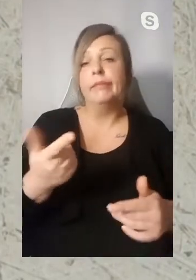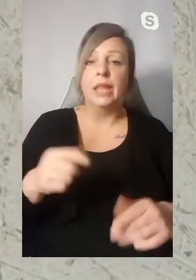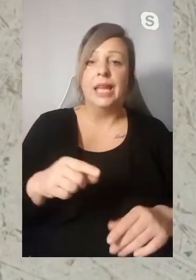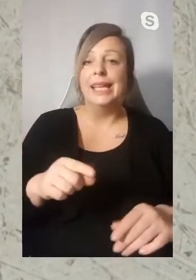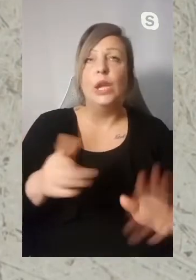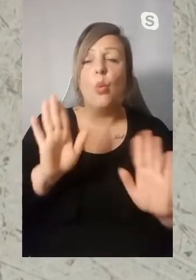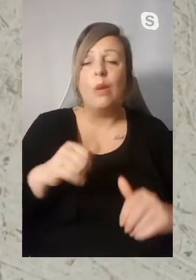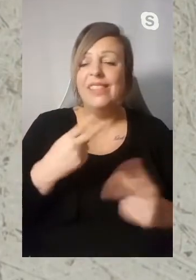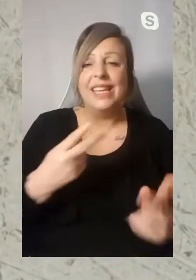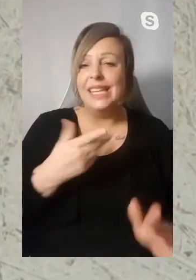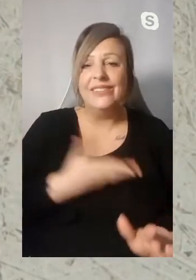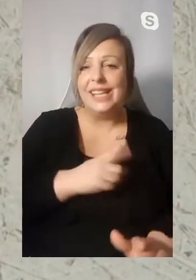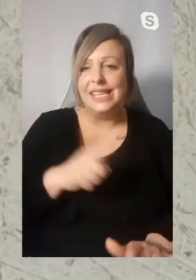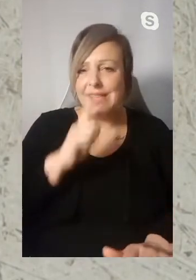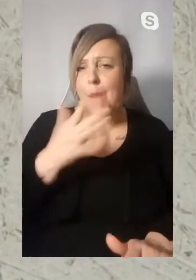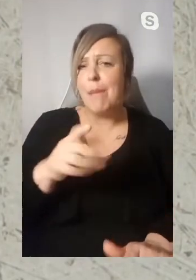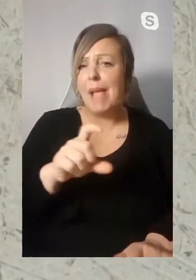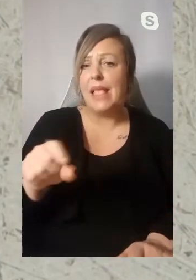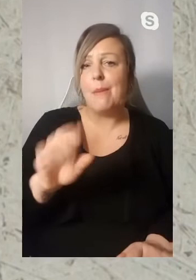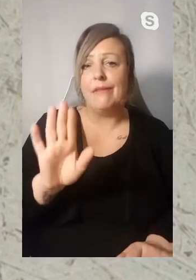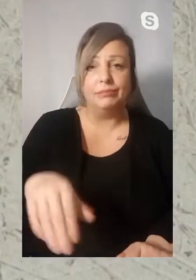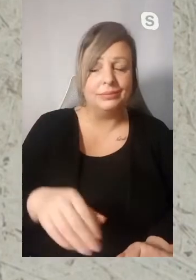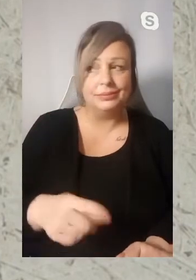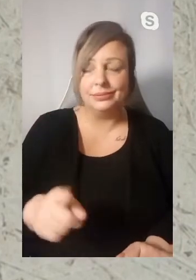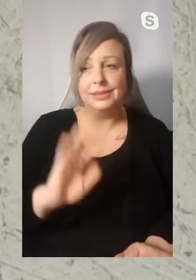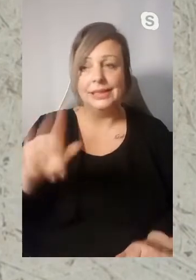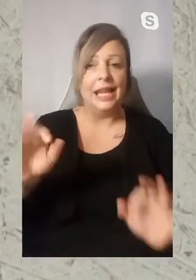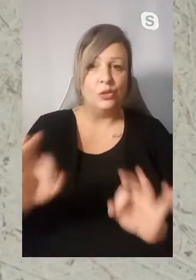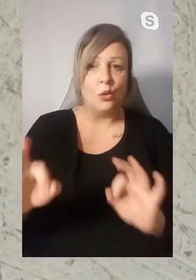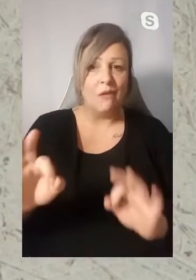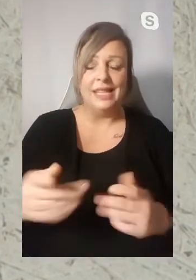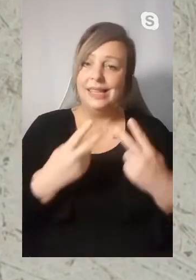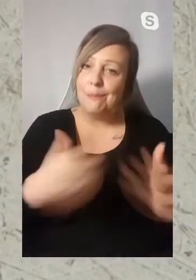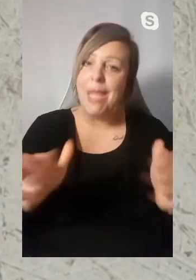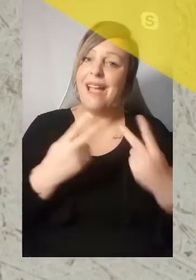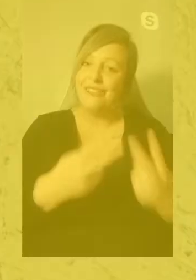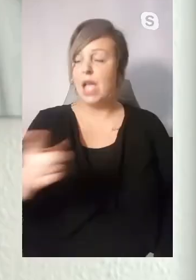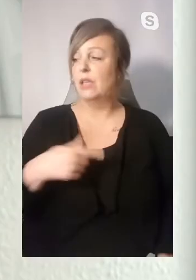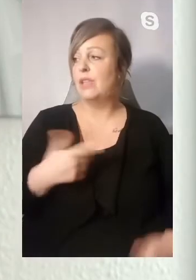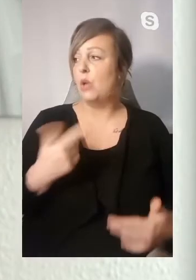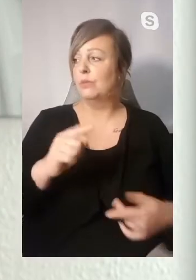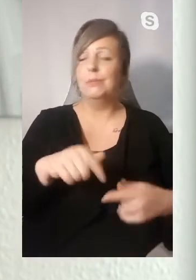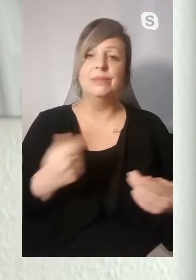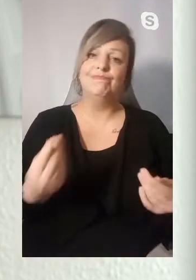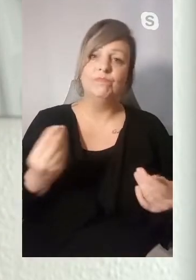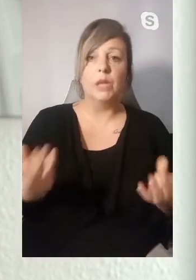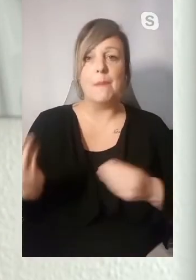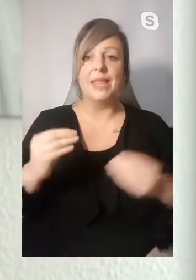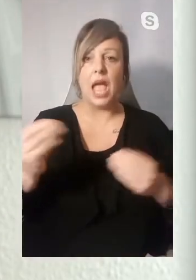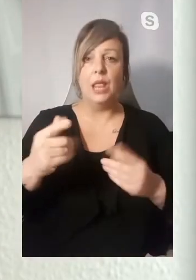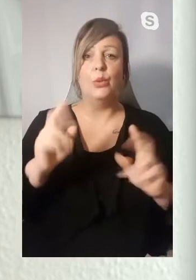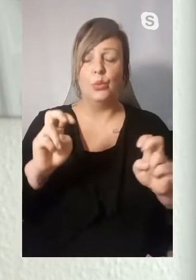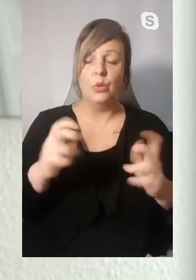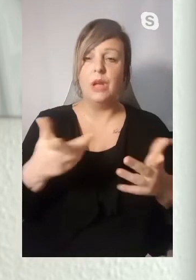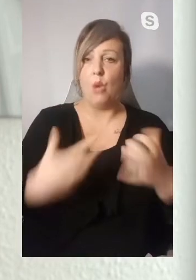weniger wichtig dann so manches Thema geworden ist, um das man sich sonst auch so gekümmert hat. Mit Beteiligung